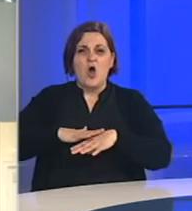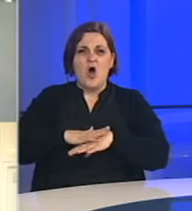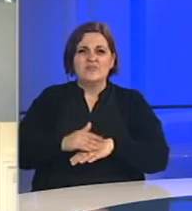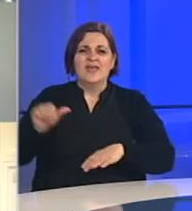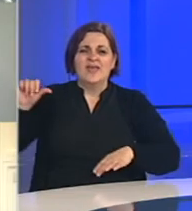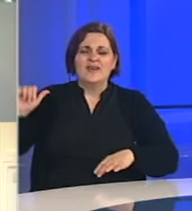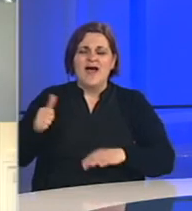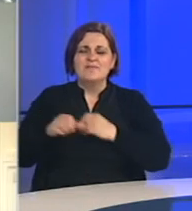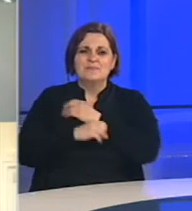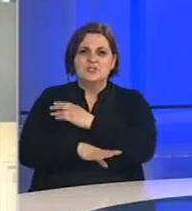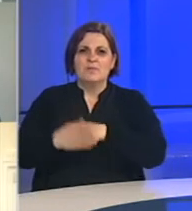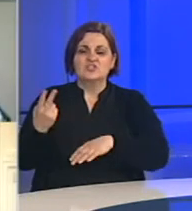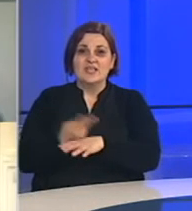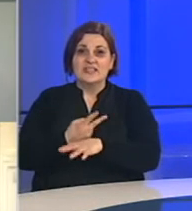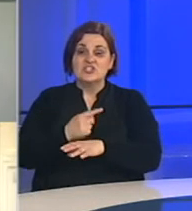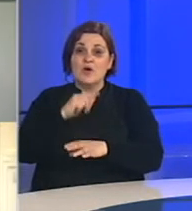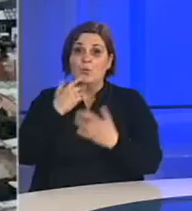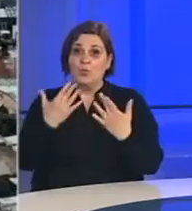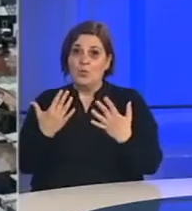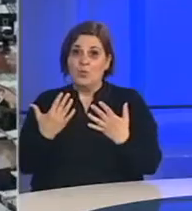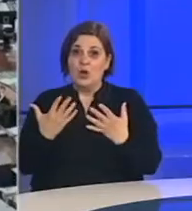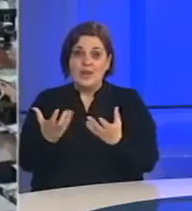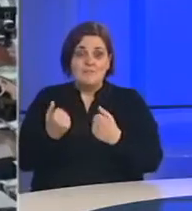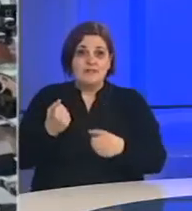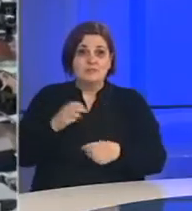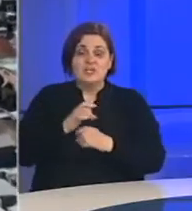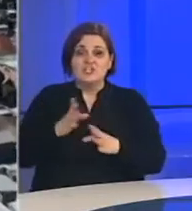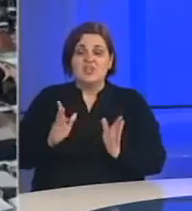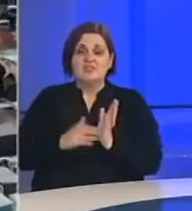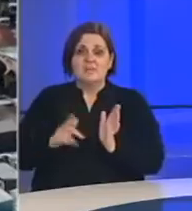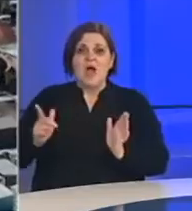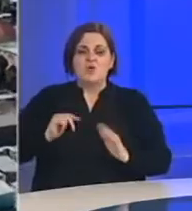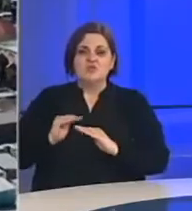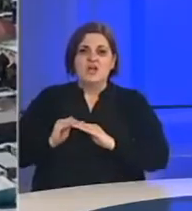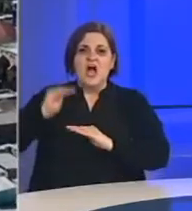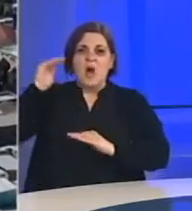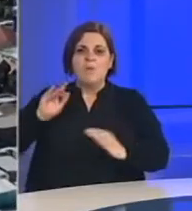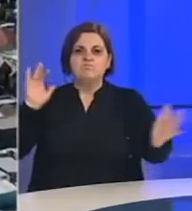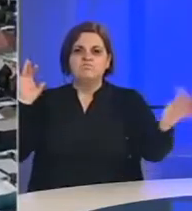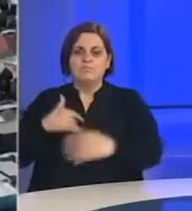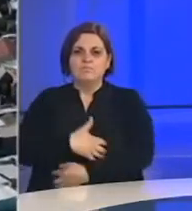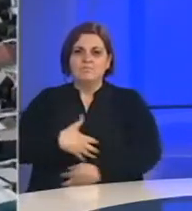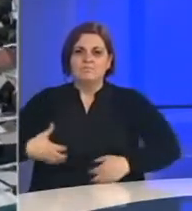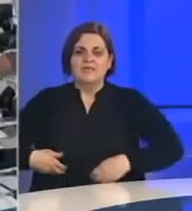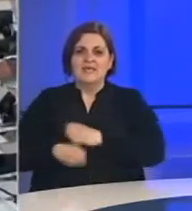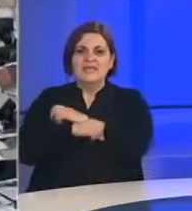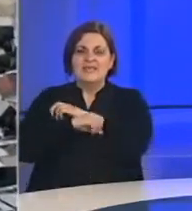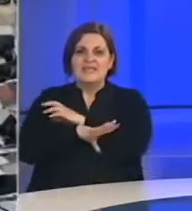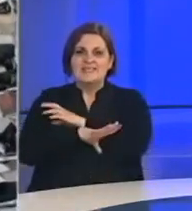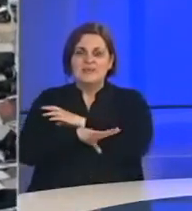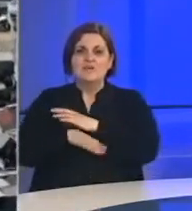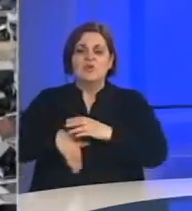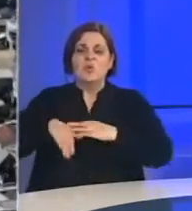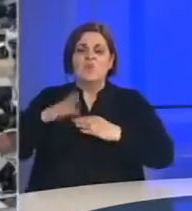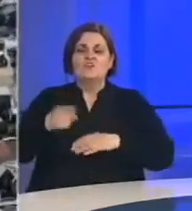najsiromašnije države. Naglasio je da ukoliko se ne preduzmu akcije treba očekivati povećanje sukoba, gladi i siromaštva. U